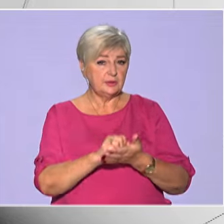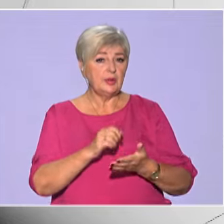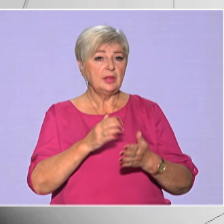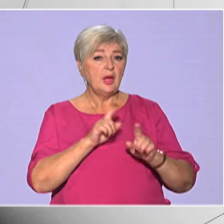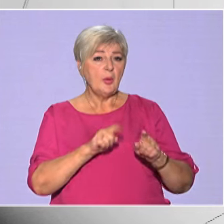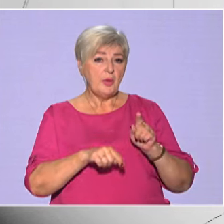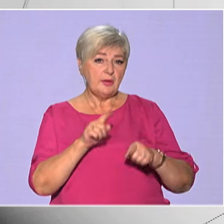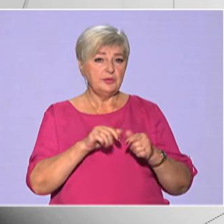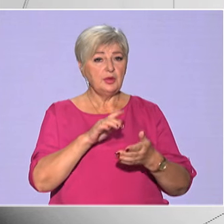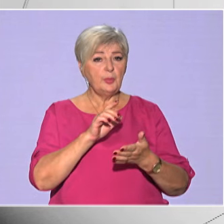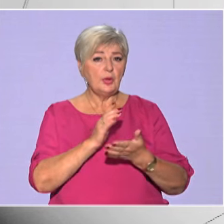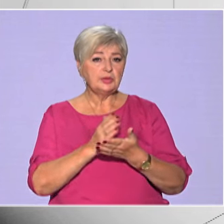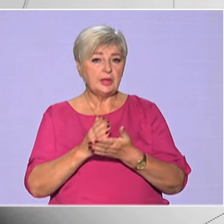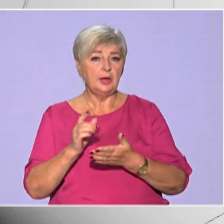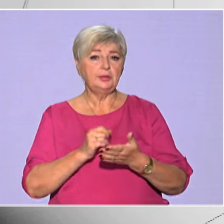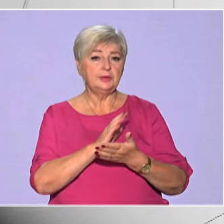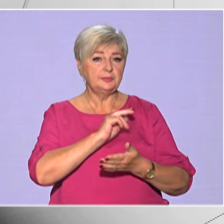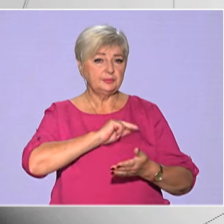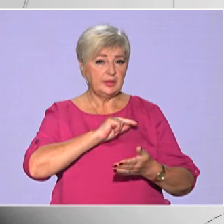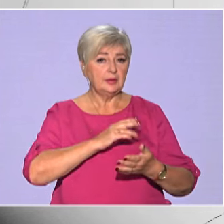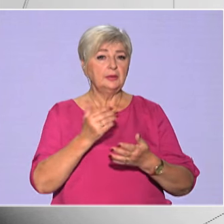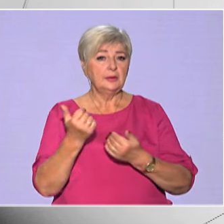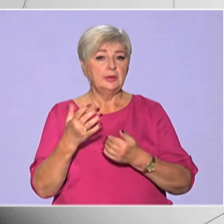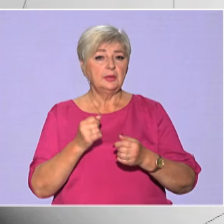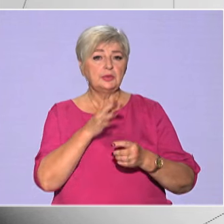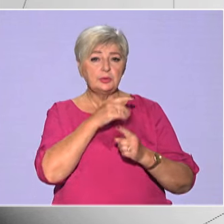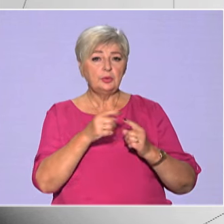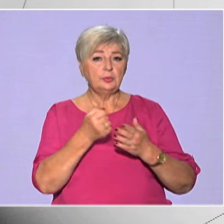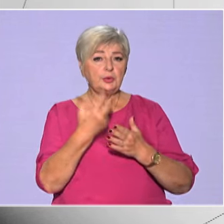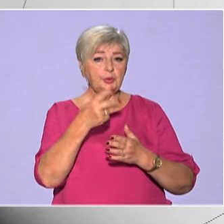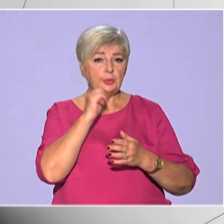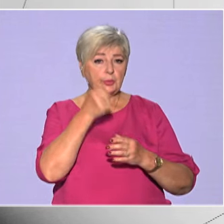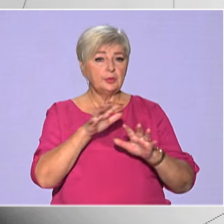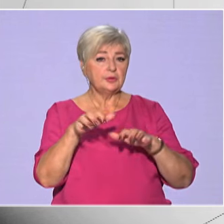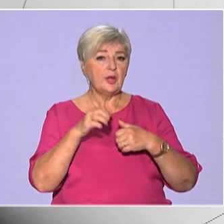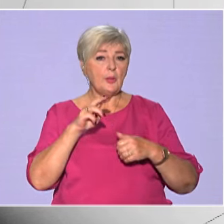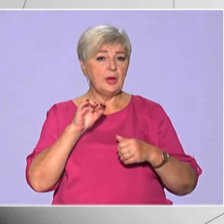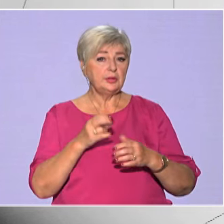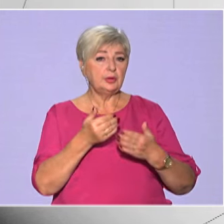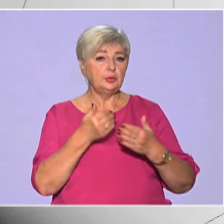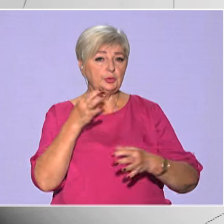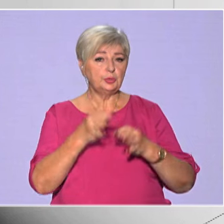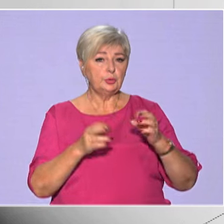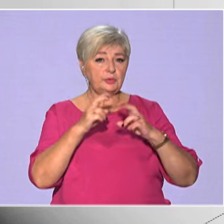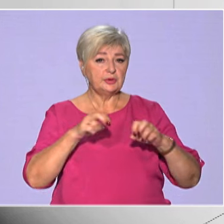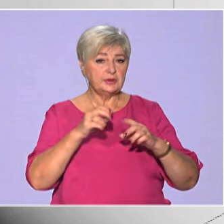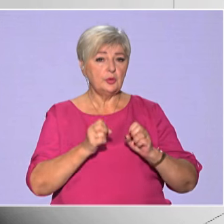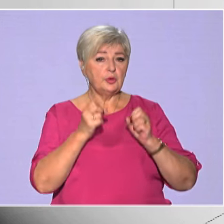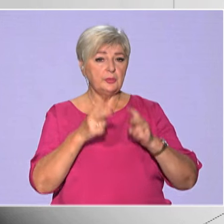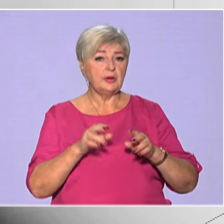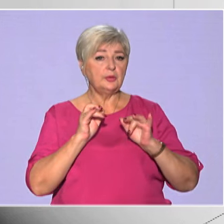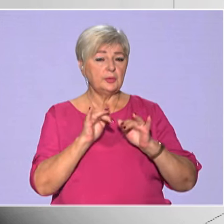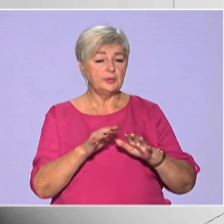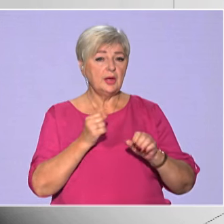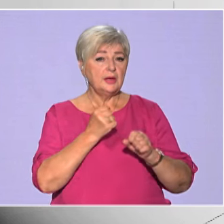певні посади чи займатися певною діяльністю строком до 3 років та з конфіскацією майна. Досудове розслідування у кримінальному